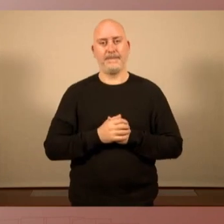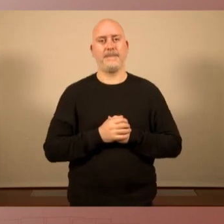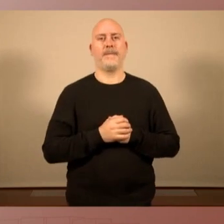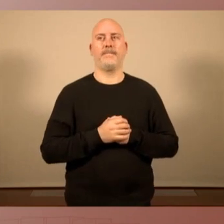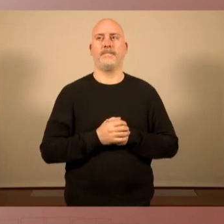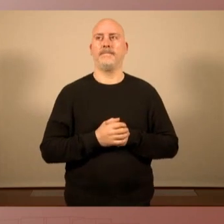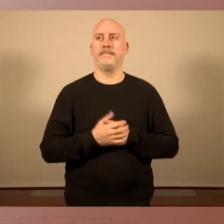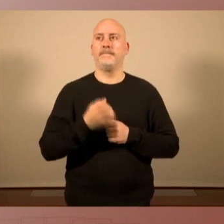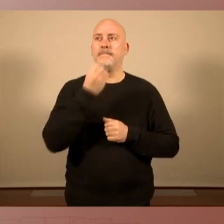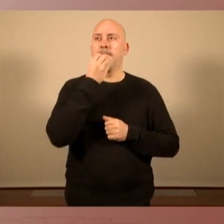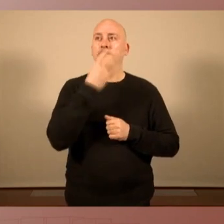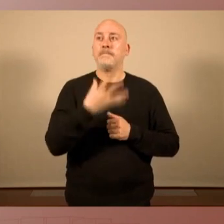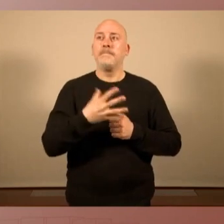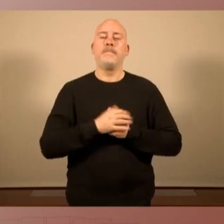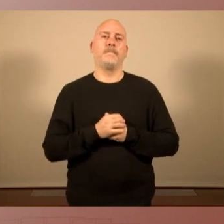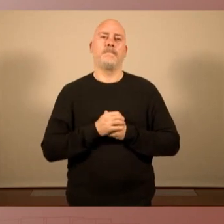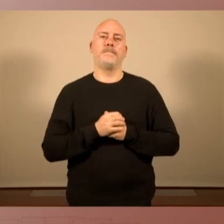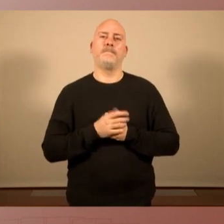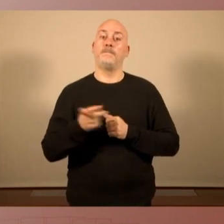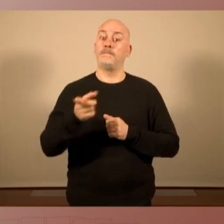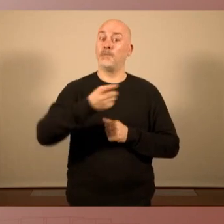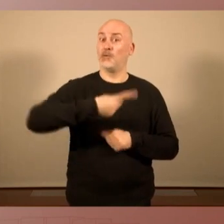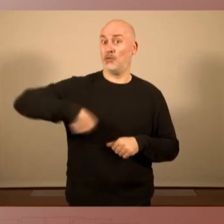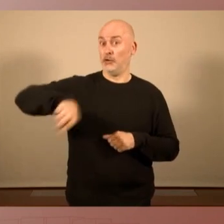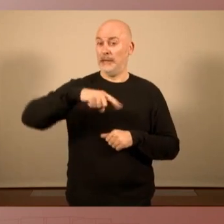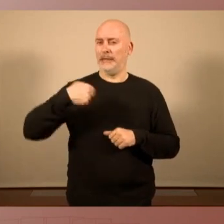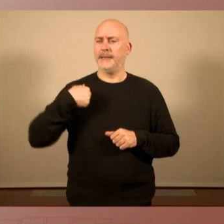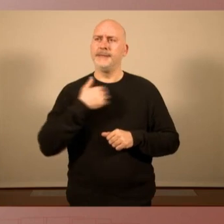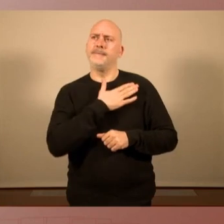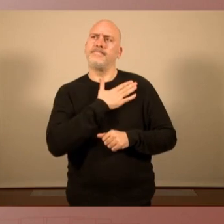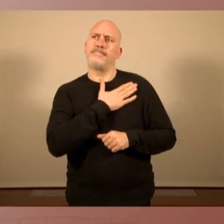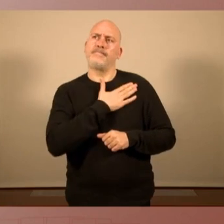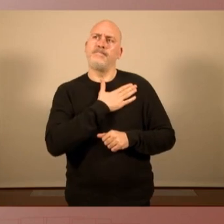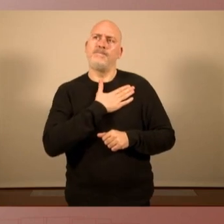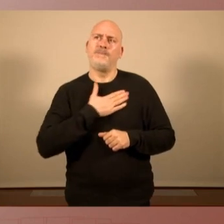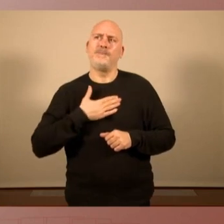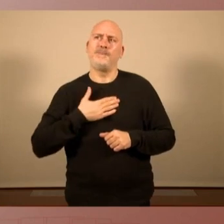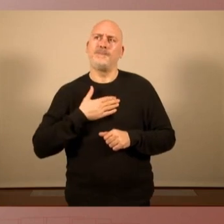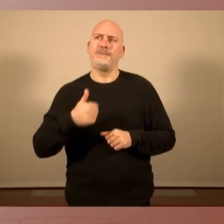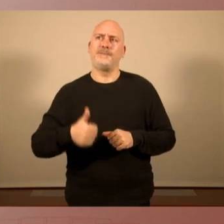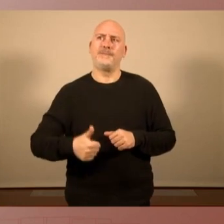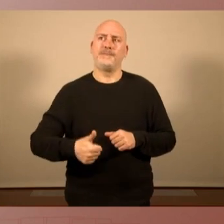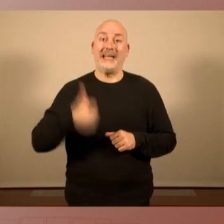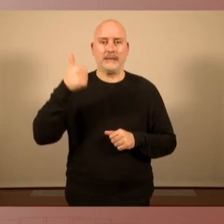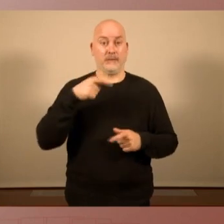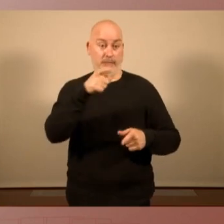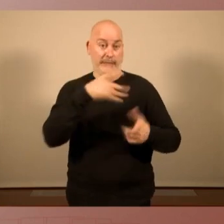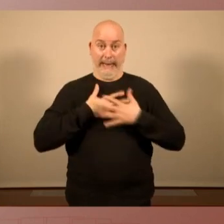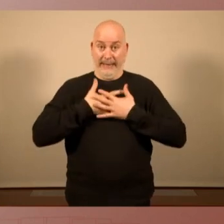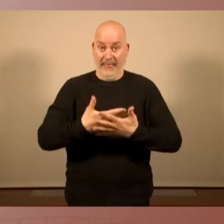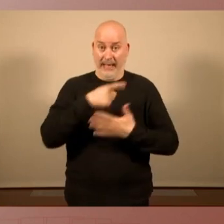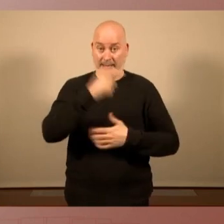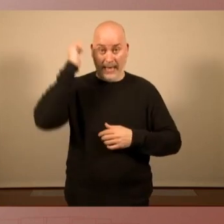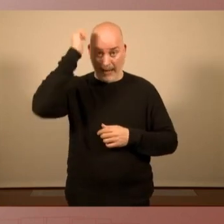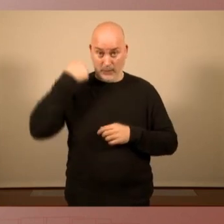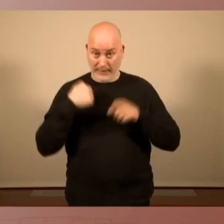Bé, nosaltres volem, sobretot, que vostè, candidat aragonès, que